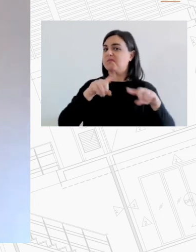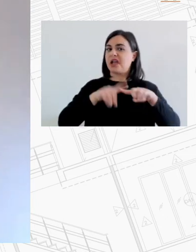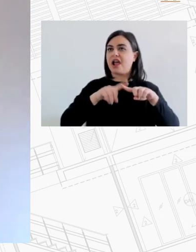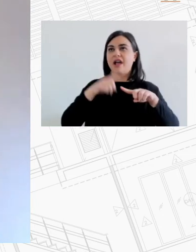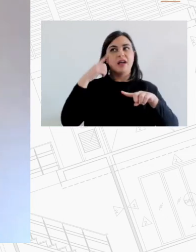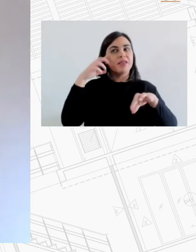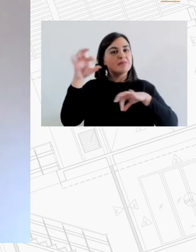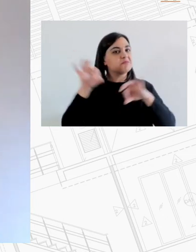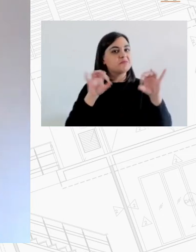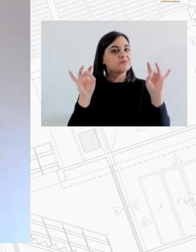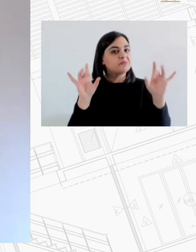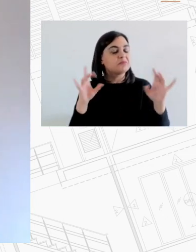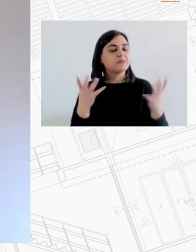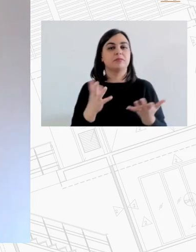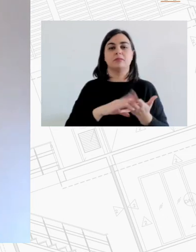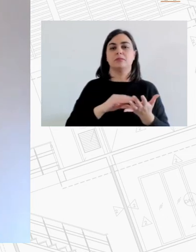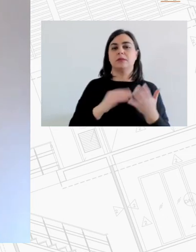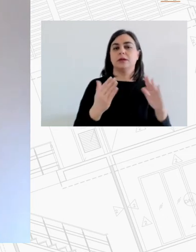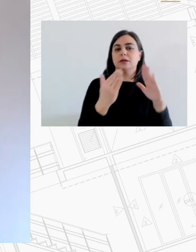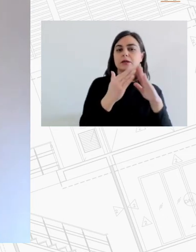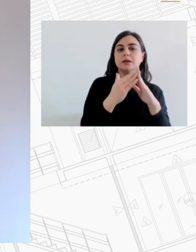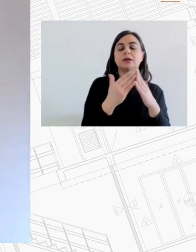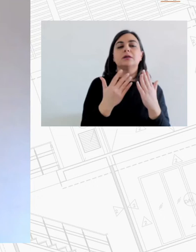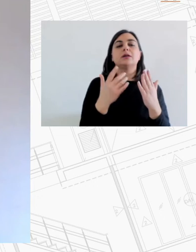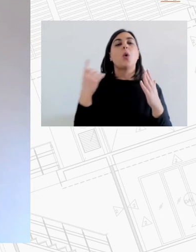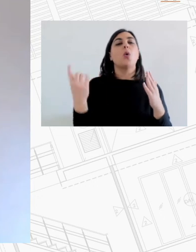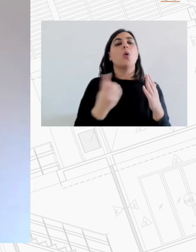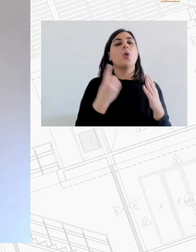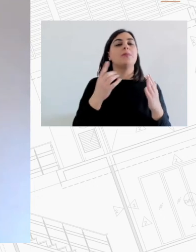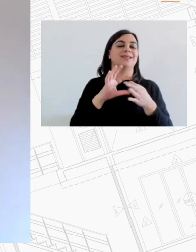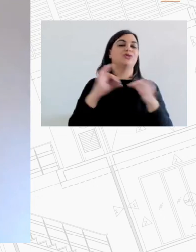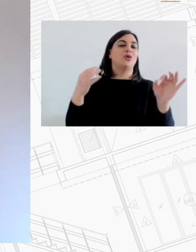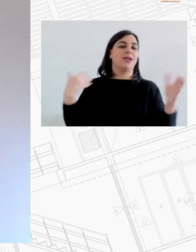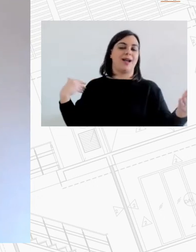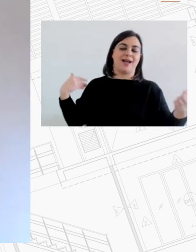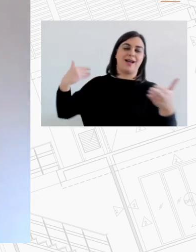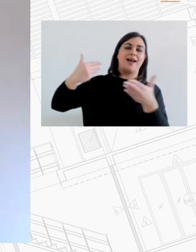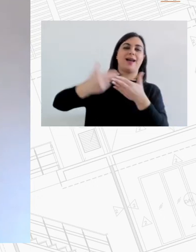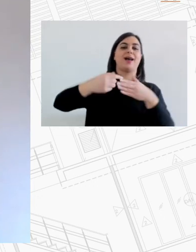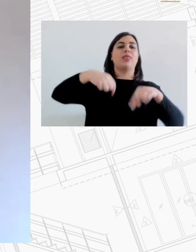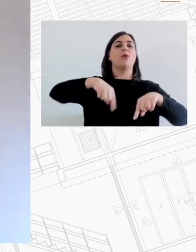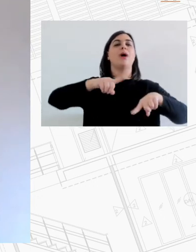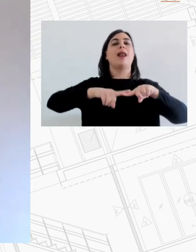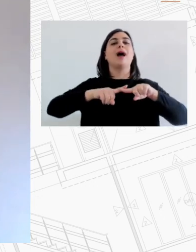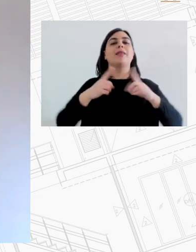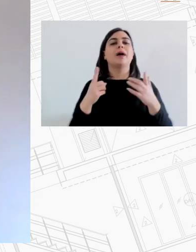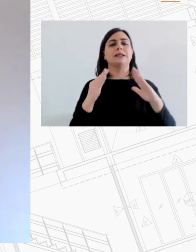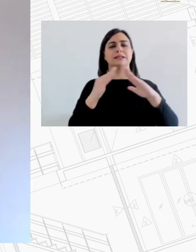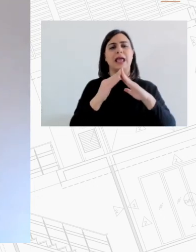ιδιοκατοίκησης το μεγάλο κόστος ιδιοκατοίκησης ότι η στέγη ήταν πάντα ιστορικά ένα ζήτημα από ατομικής και οικογενειακής